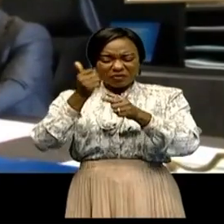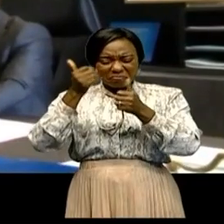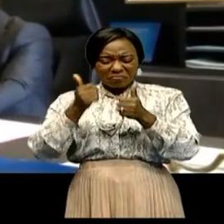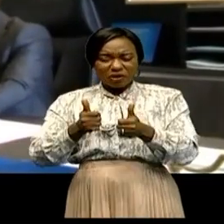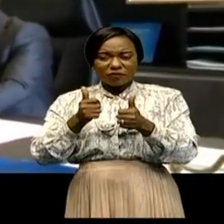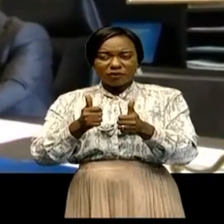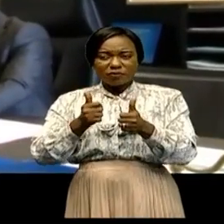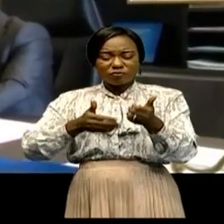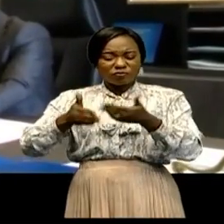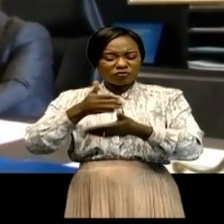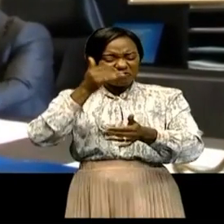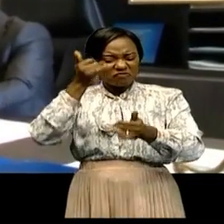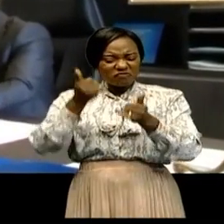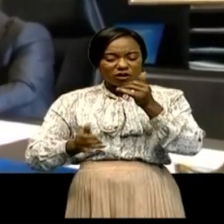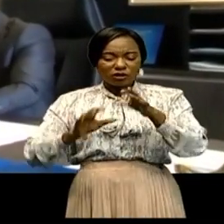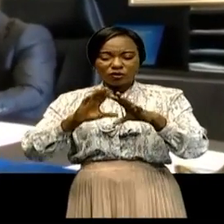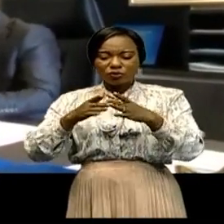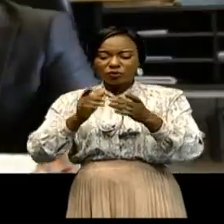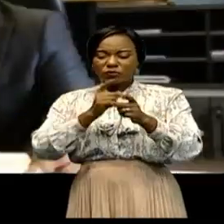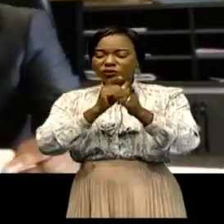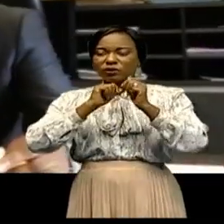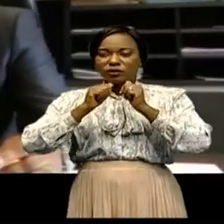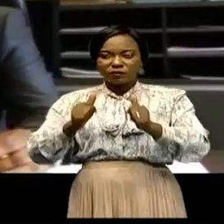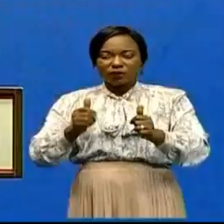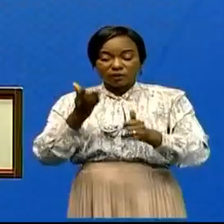à cette situation d'insécurité.